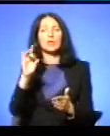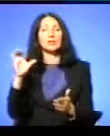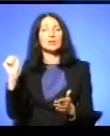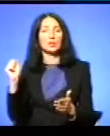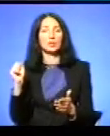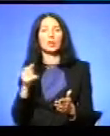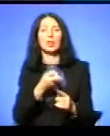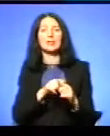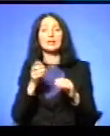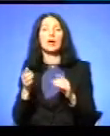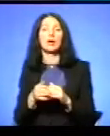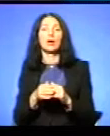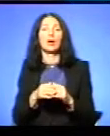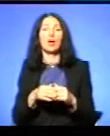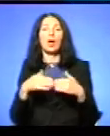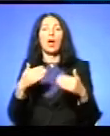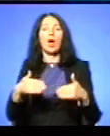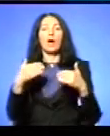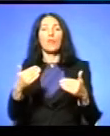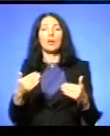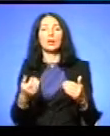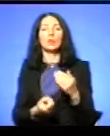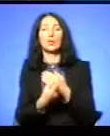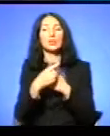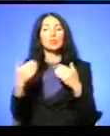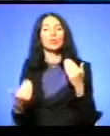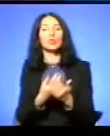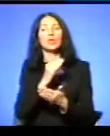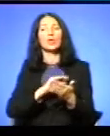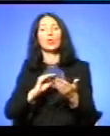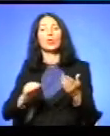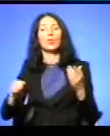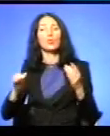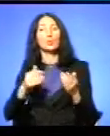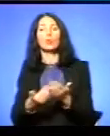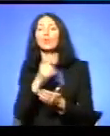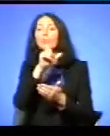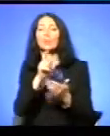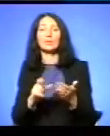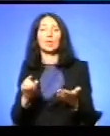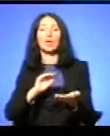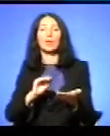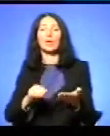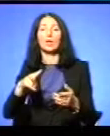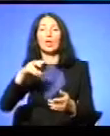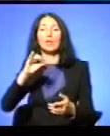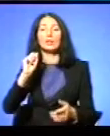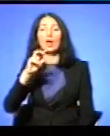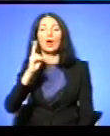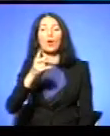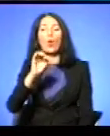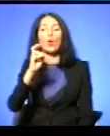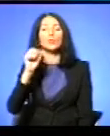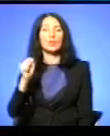оце, під ця хвиля, ну, появились нові композитори, нові пісні, нові поети Ліна Костенко, Іван Драч,